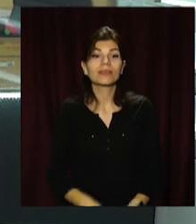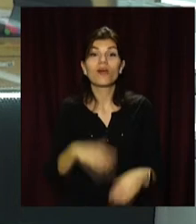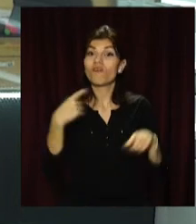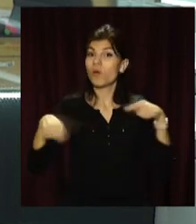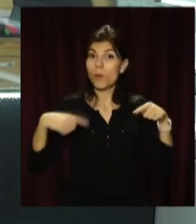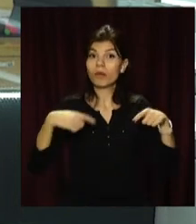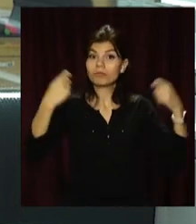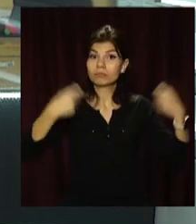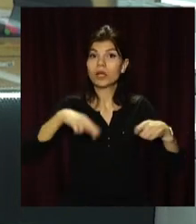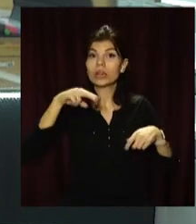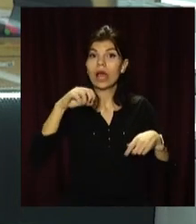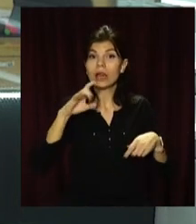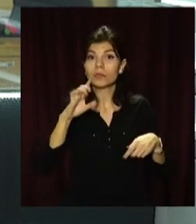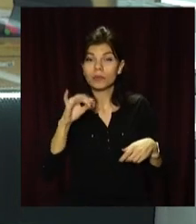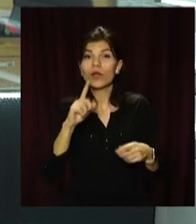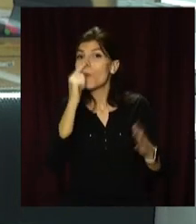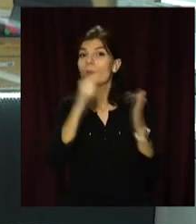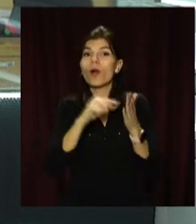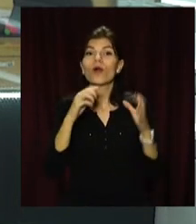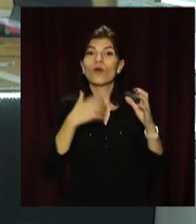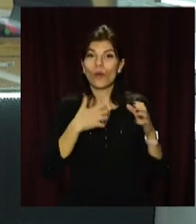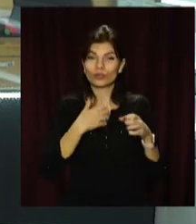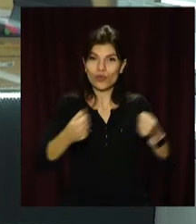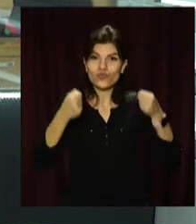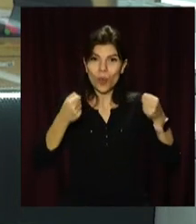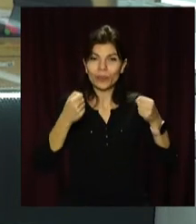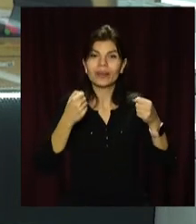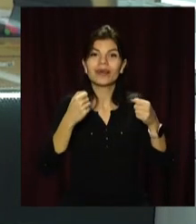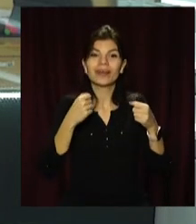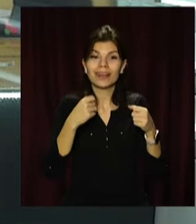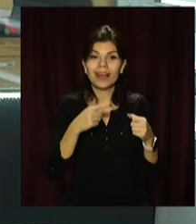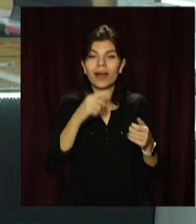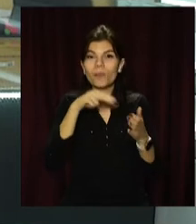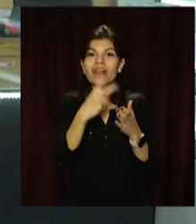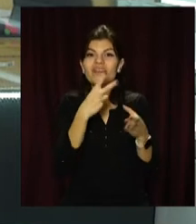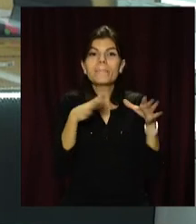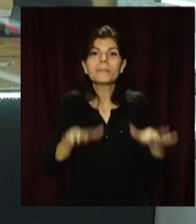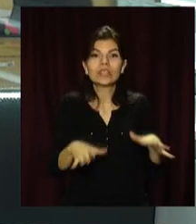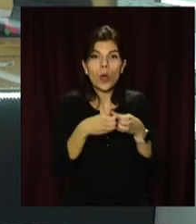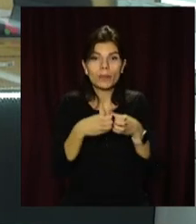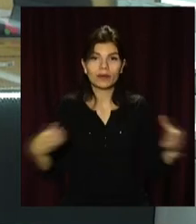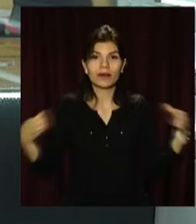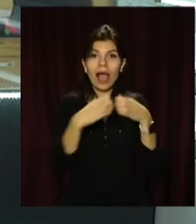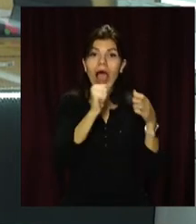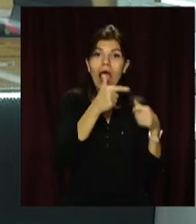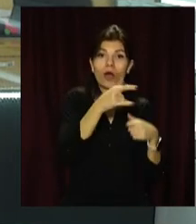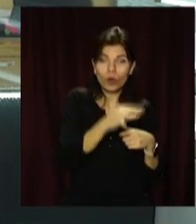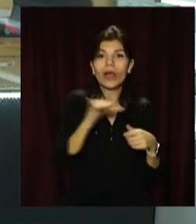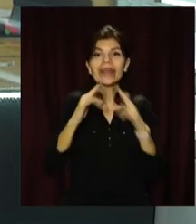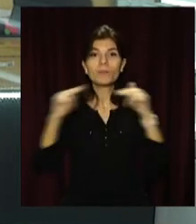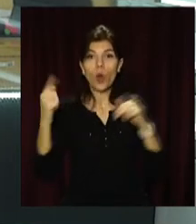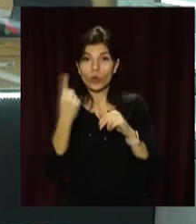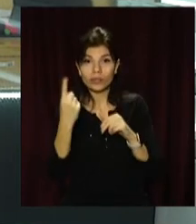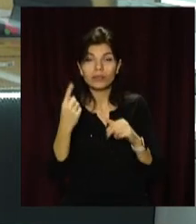потрапити до чвертьфіналу Кубку України на стадіоні «Метеор» зустрілися дві місцеві команди – ВПК «Агро» і «Дніпро-1». Футболістам не